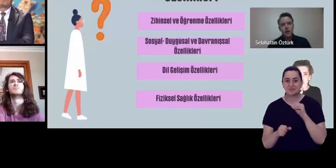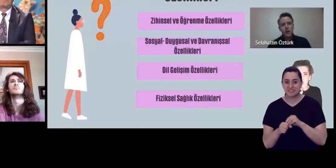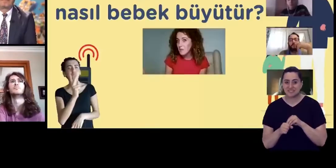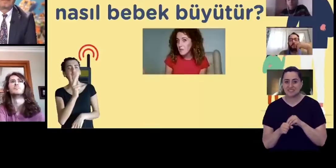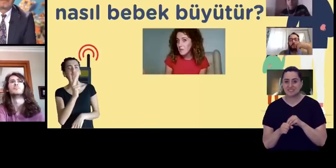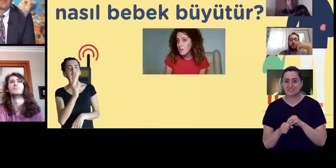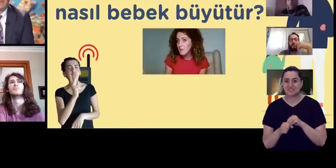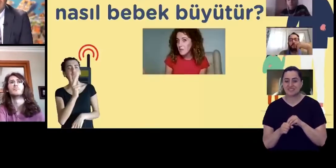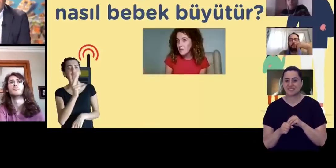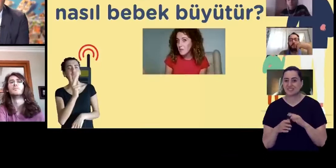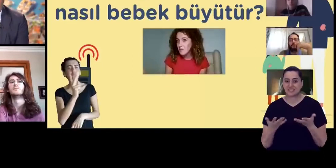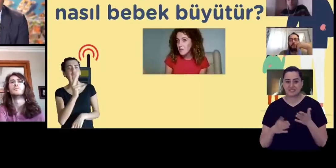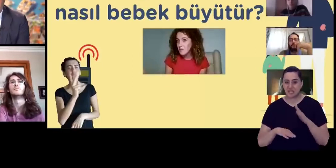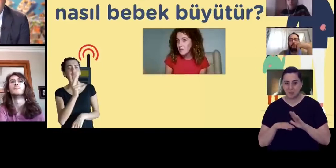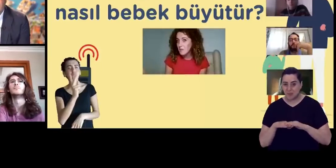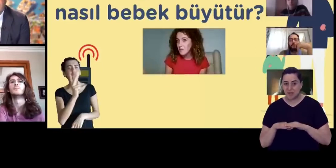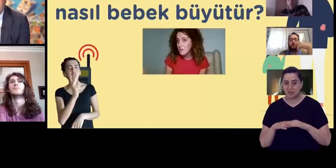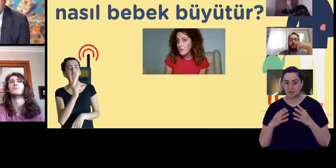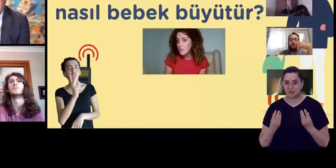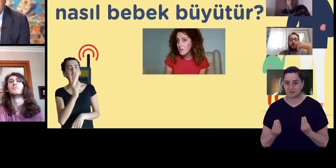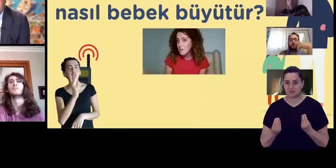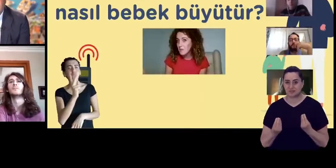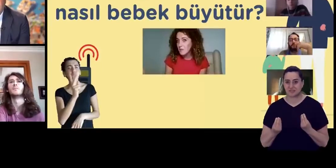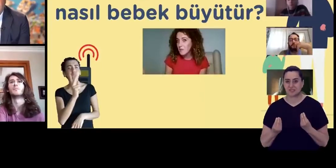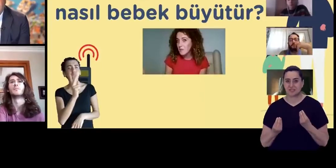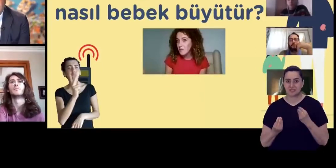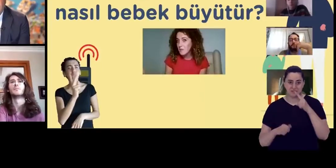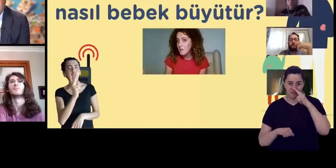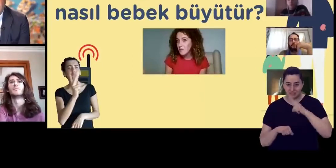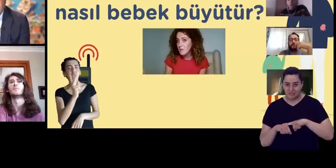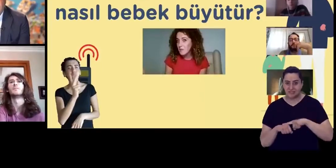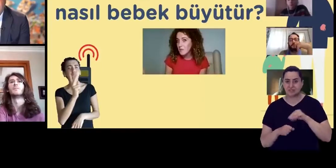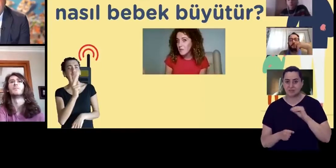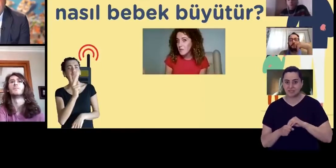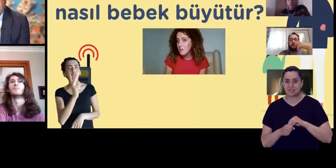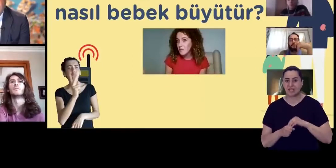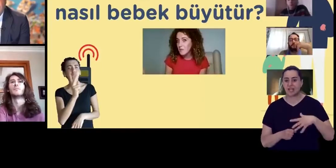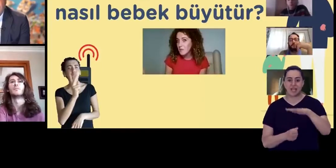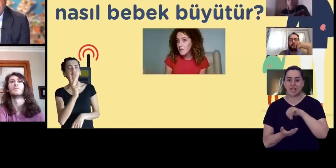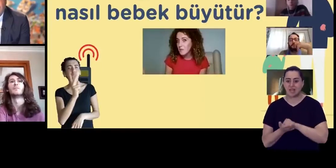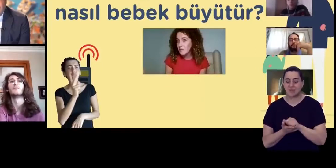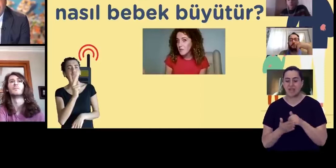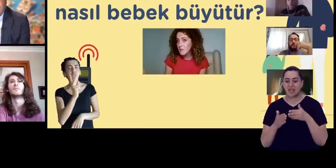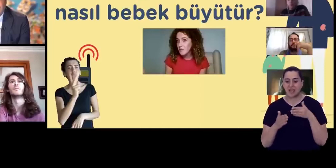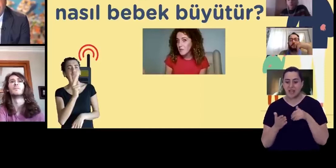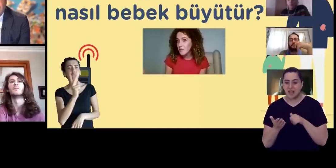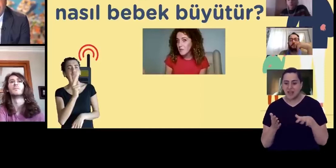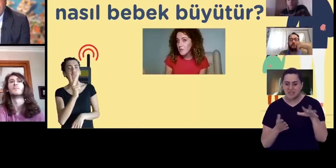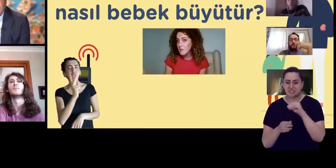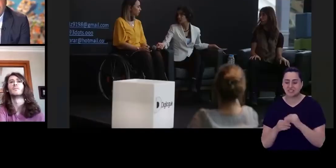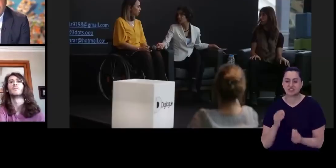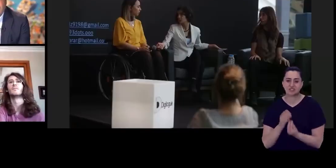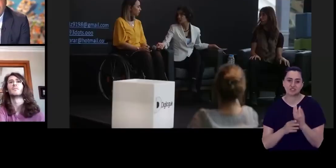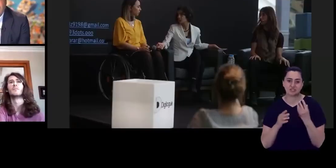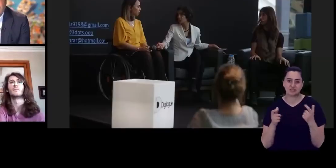olduğunu, erişilebilirlik olduğuna inandığımız için erişilebilir her şeyi kullandık.